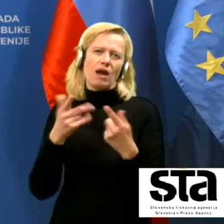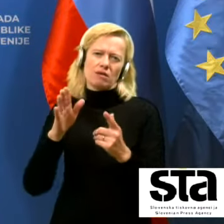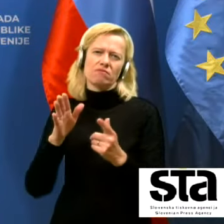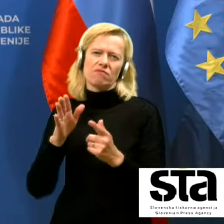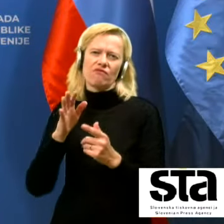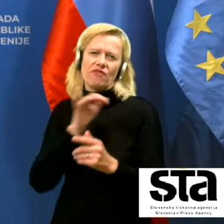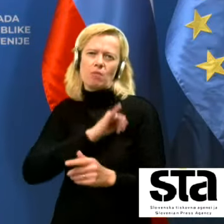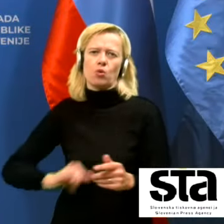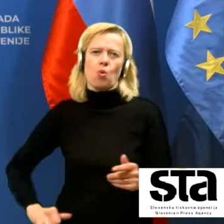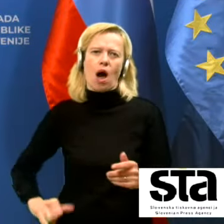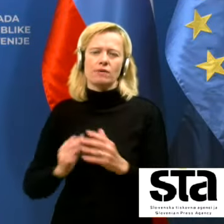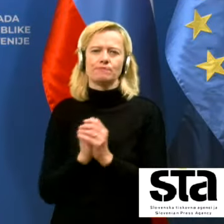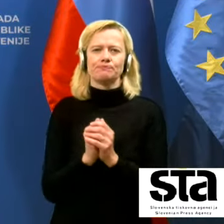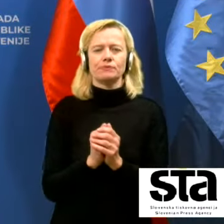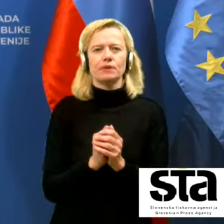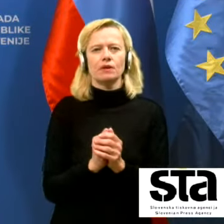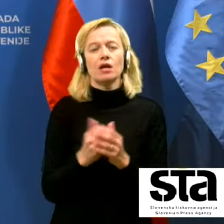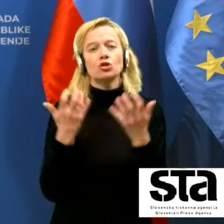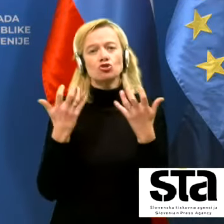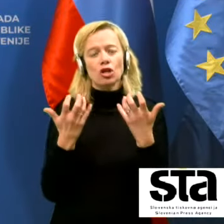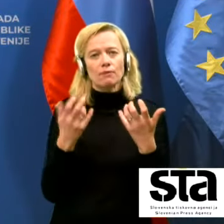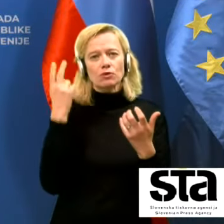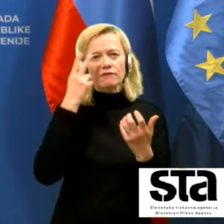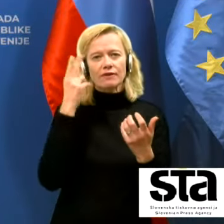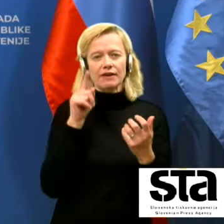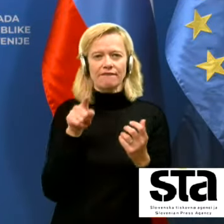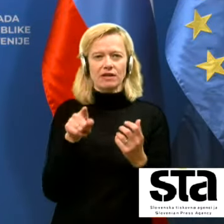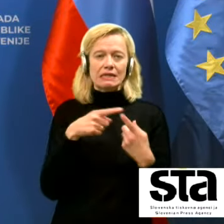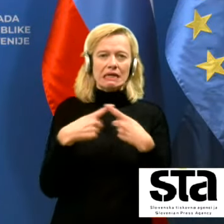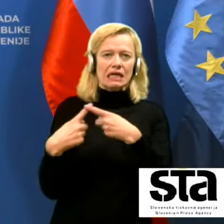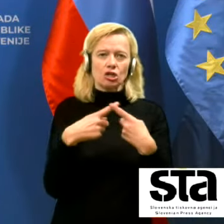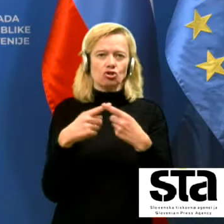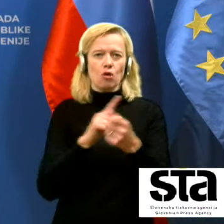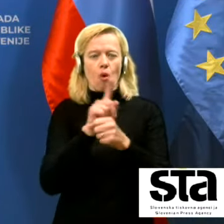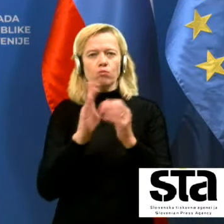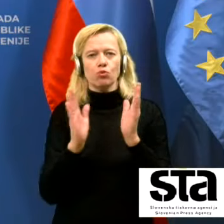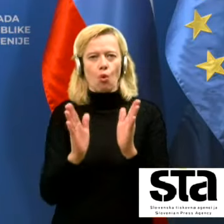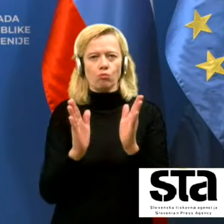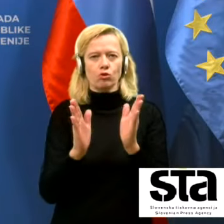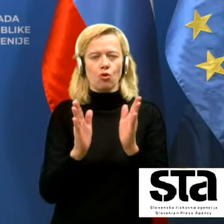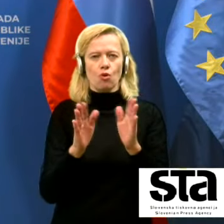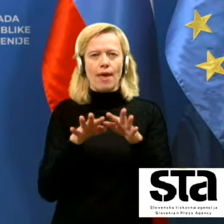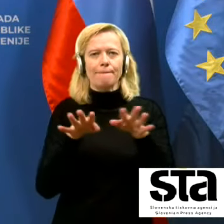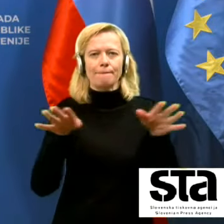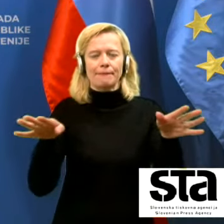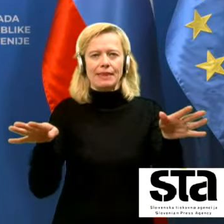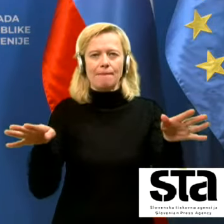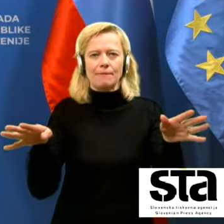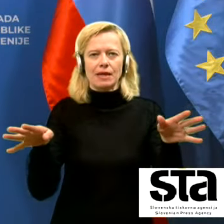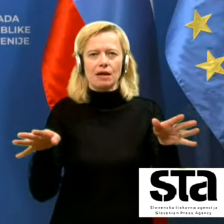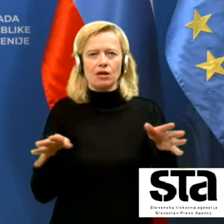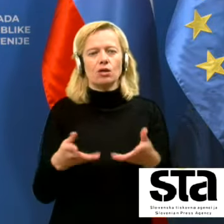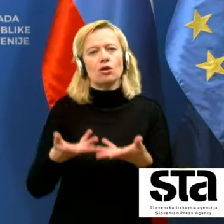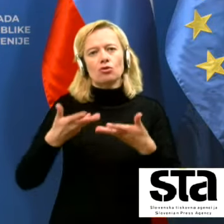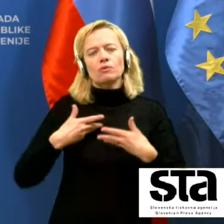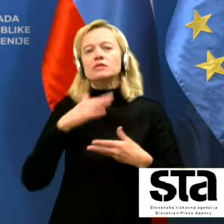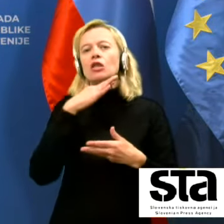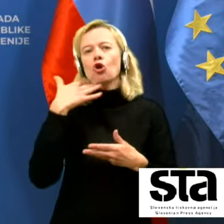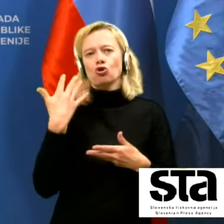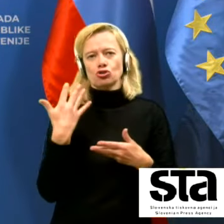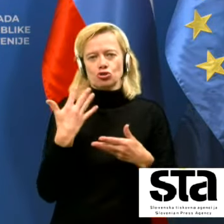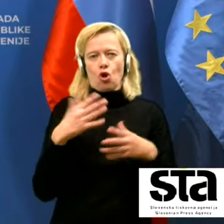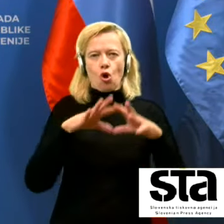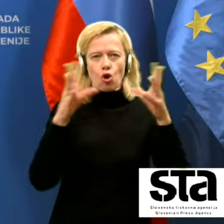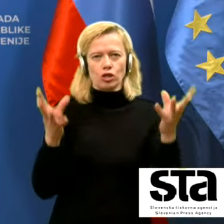februarju. Želimo pa svede v tem kritičnem obdobju epidemije zagotoviti za dost na količino hitrih testov.